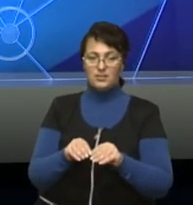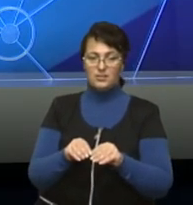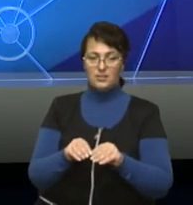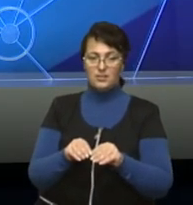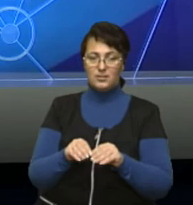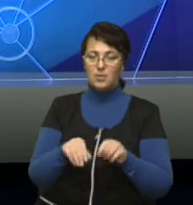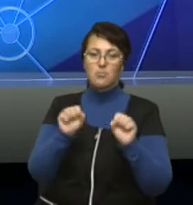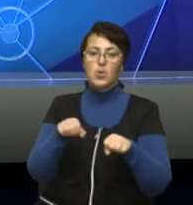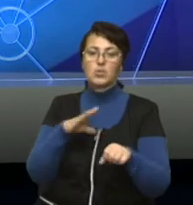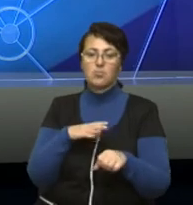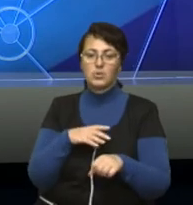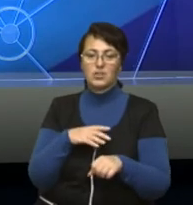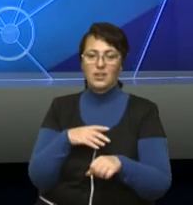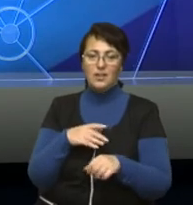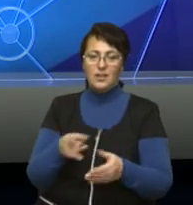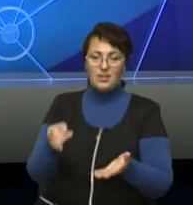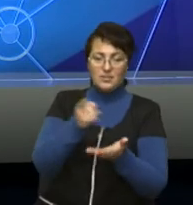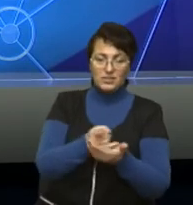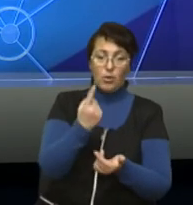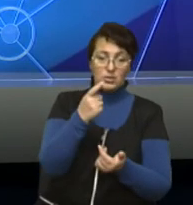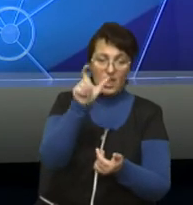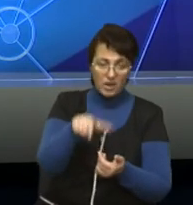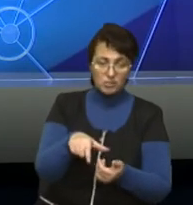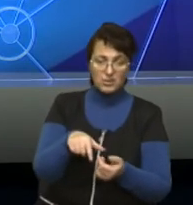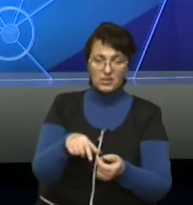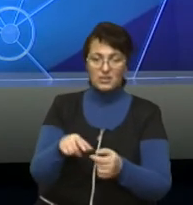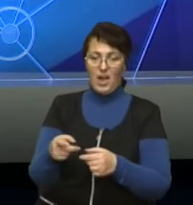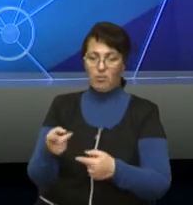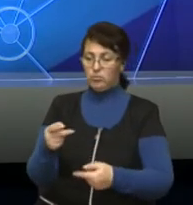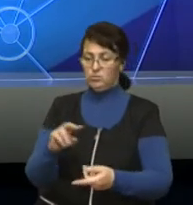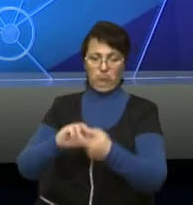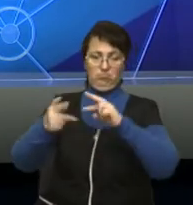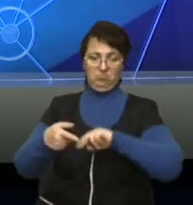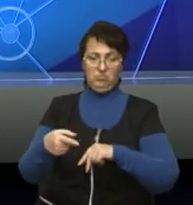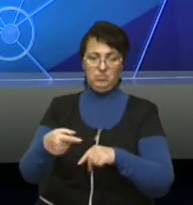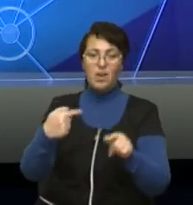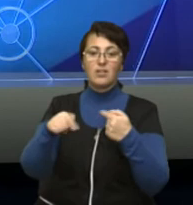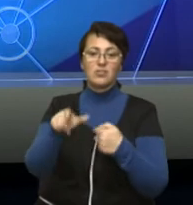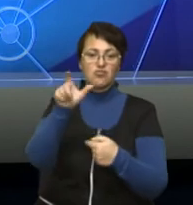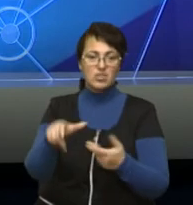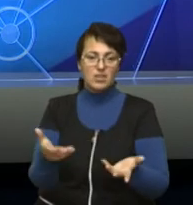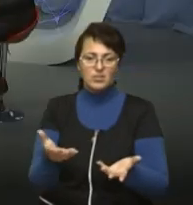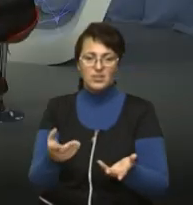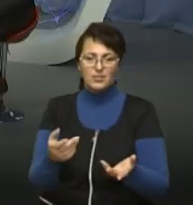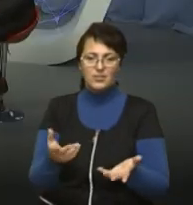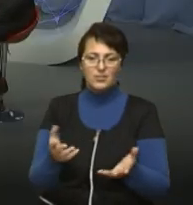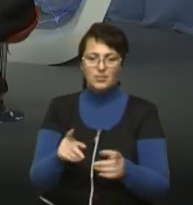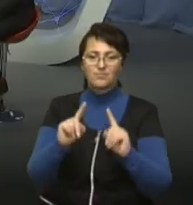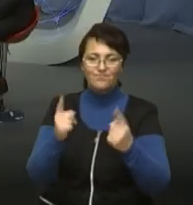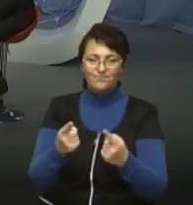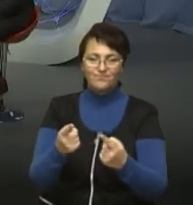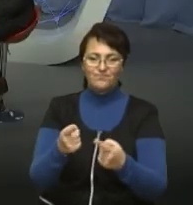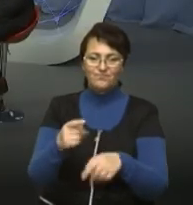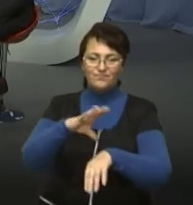транспортні засібі, такі постанови часто оскаржуються в суді за недоведеністю правопорушення в дії хтої чи іншої особи. Як з іноземцями тут?